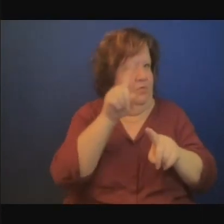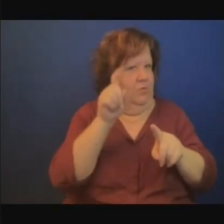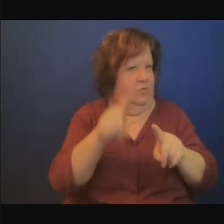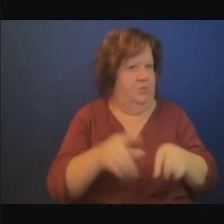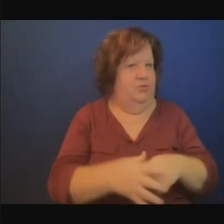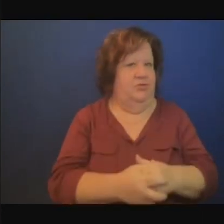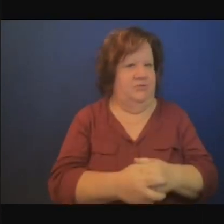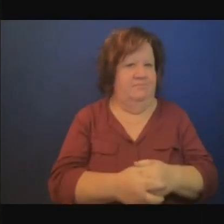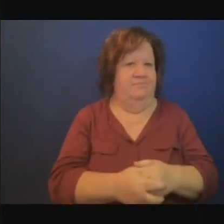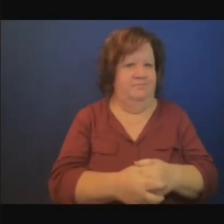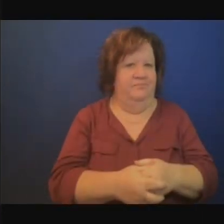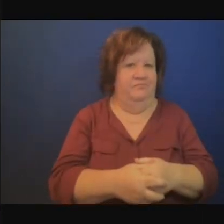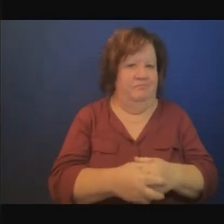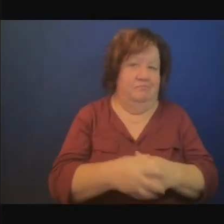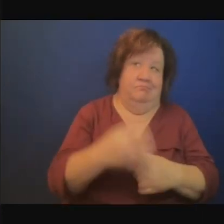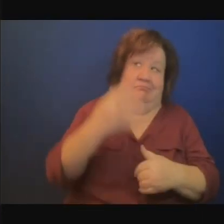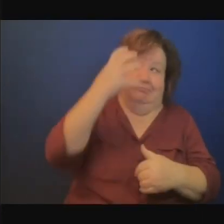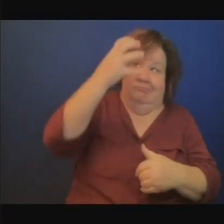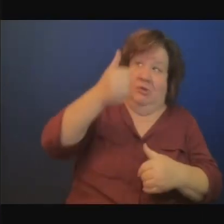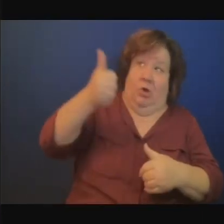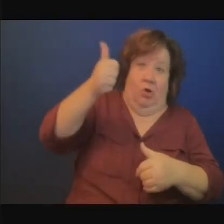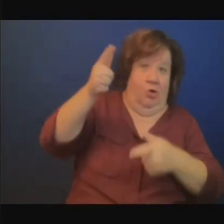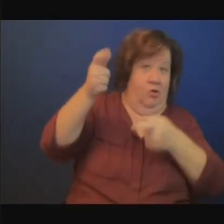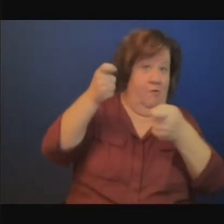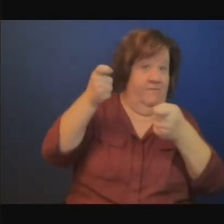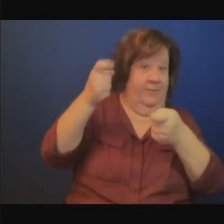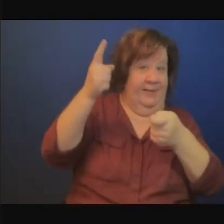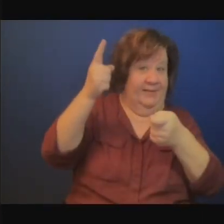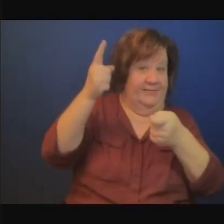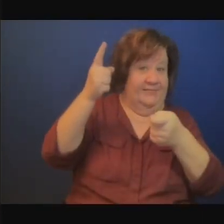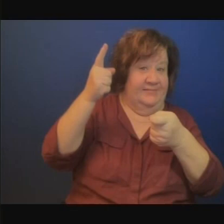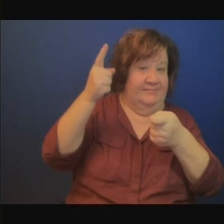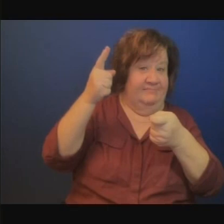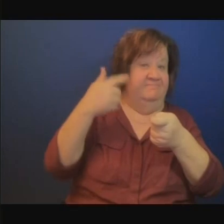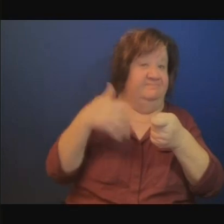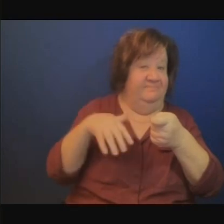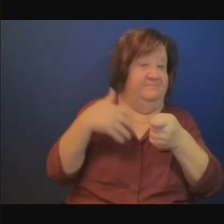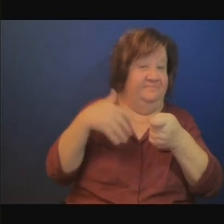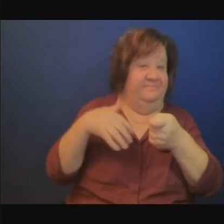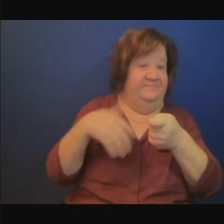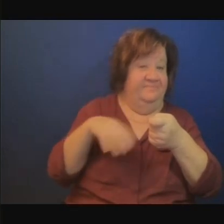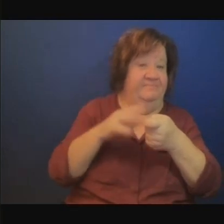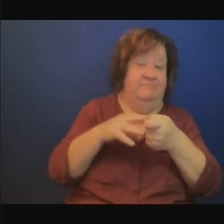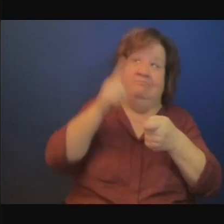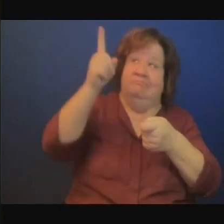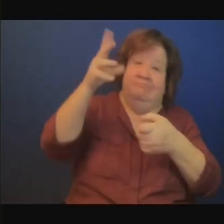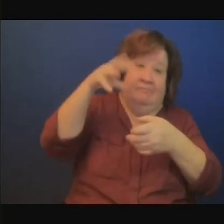nous parlons de ces choses qui sont certainement abordées lors de la COP26